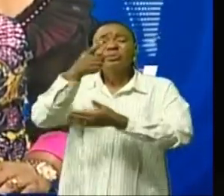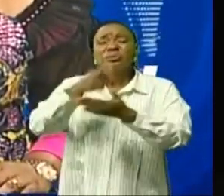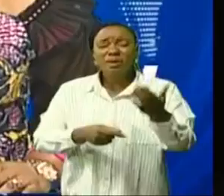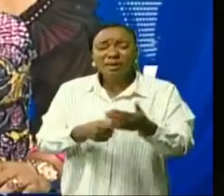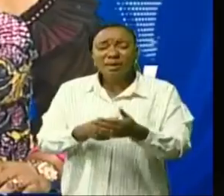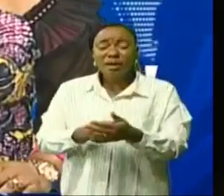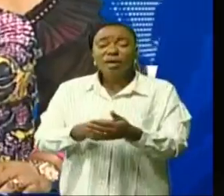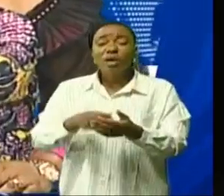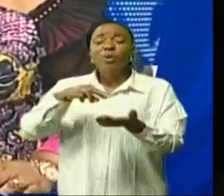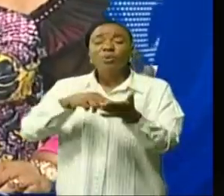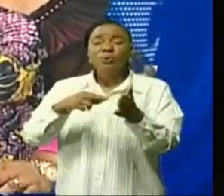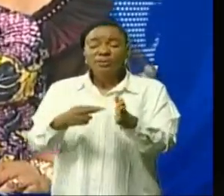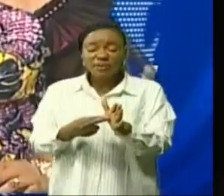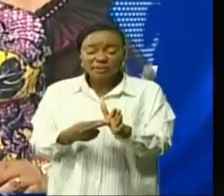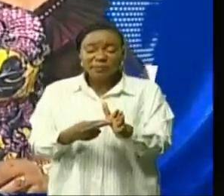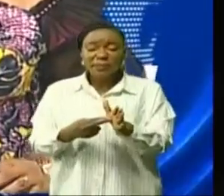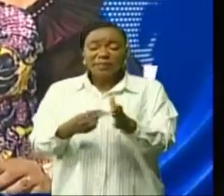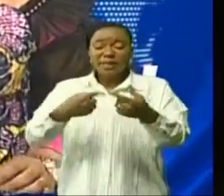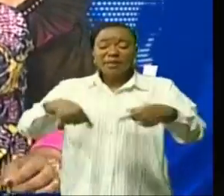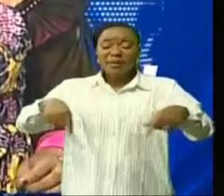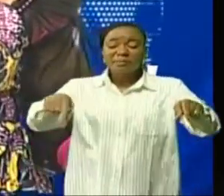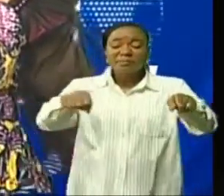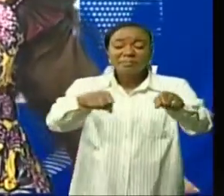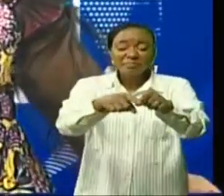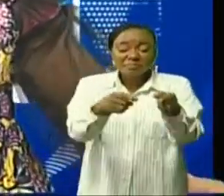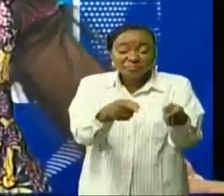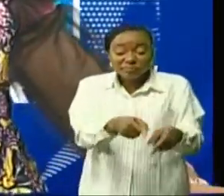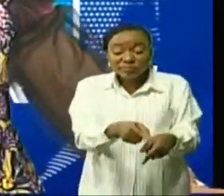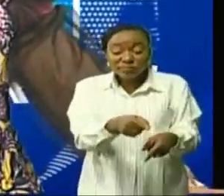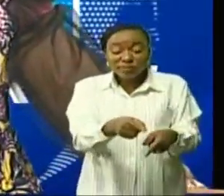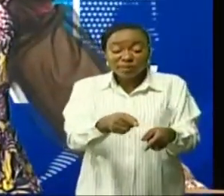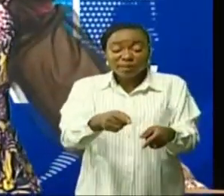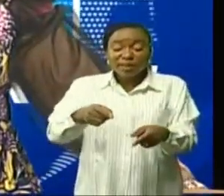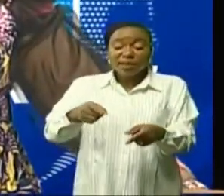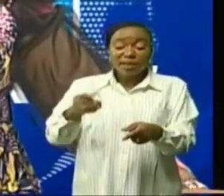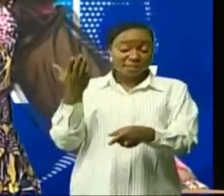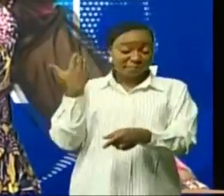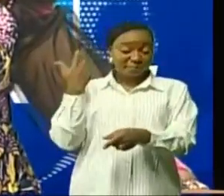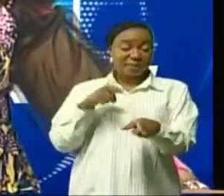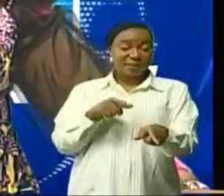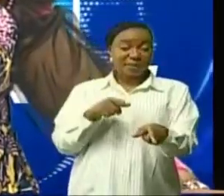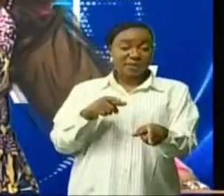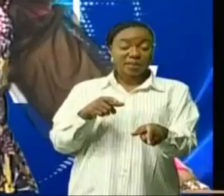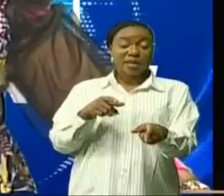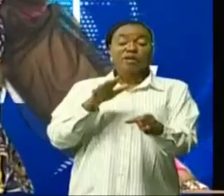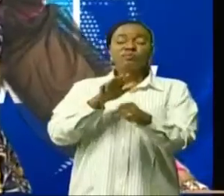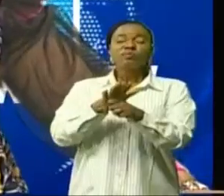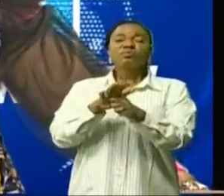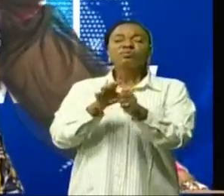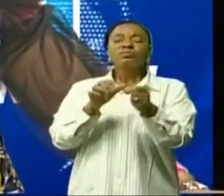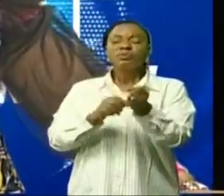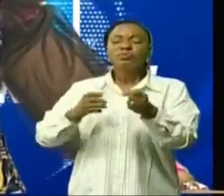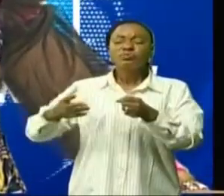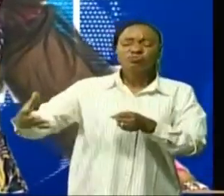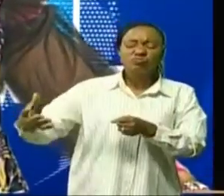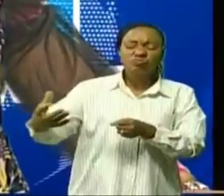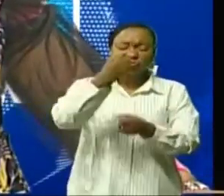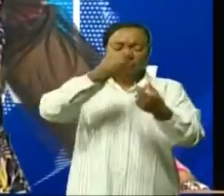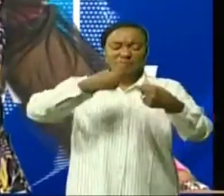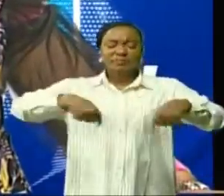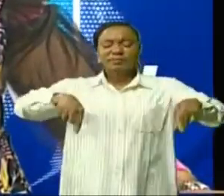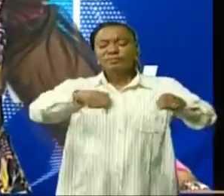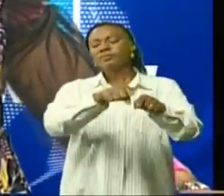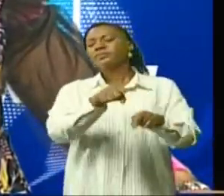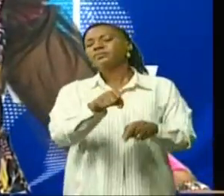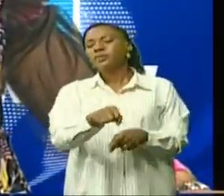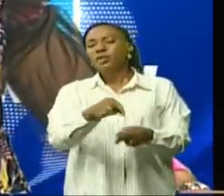La baie d'Ongalema va appartenir à des privés qui enverront à la mitraille des installations électromécaniques de la régie des eaux. Les ministres du